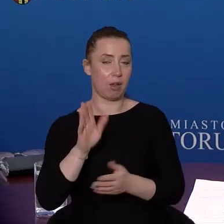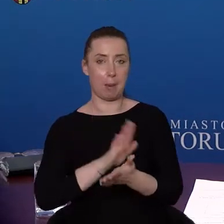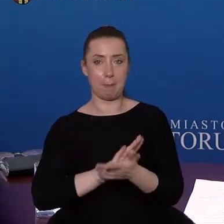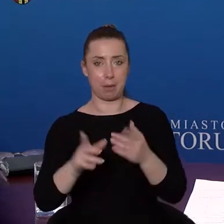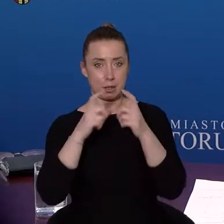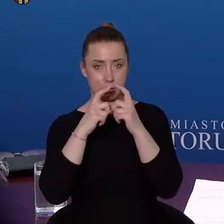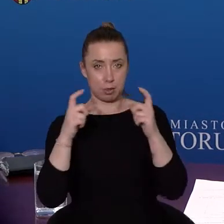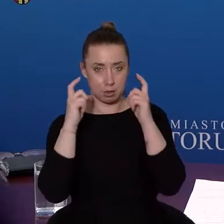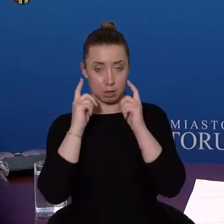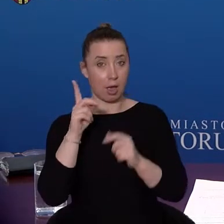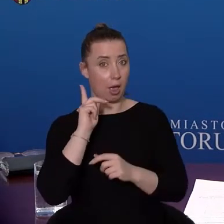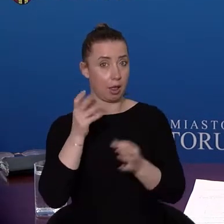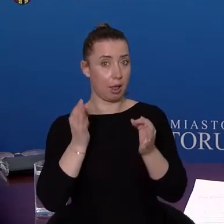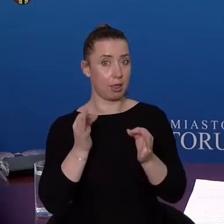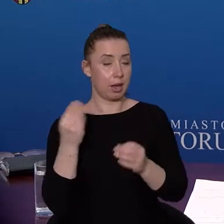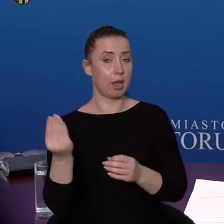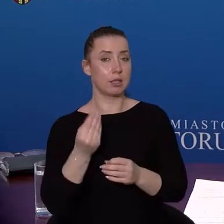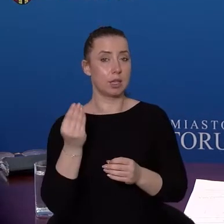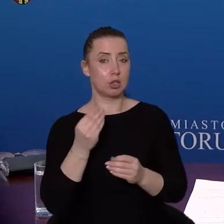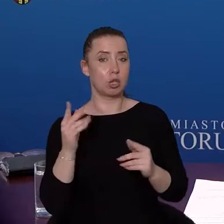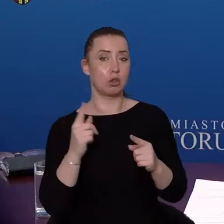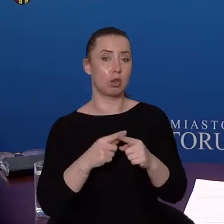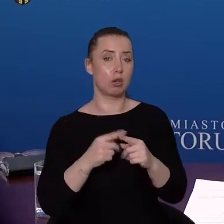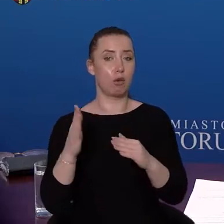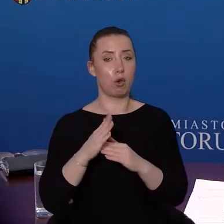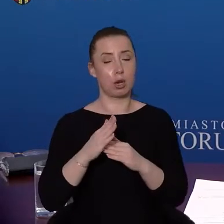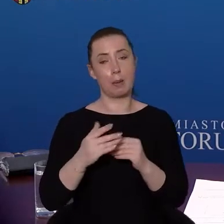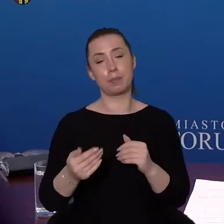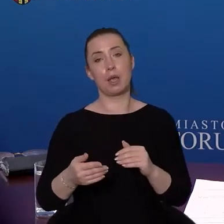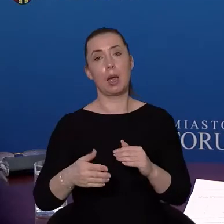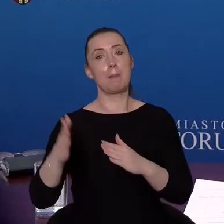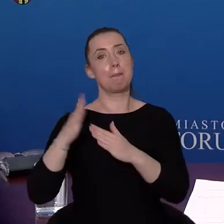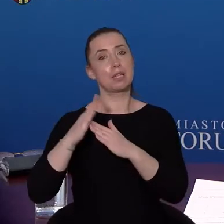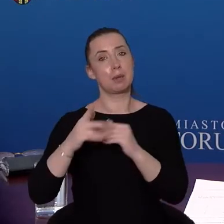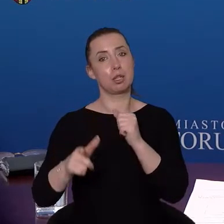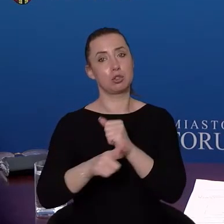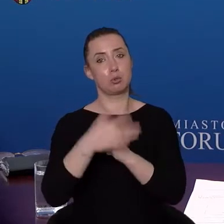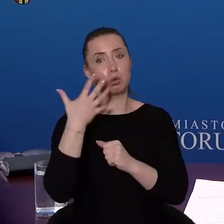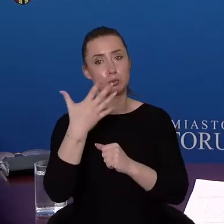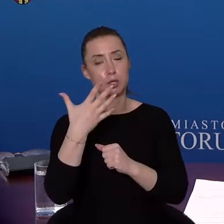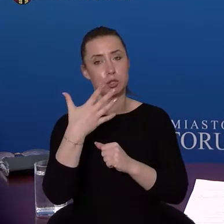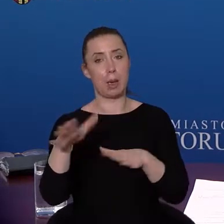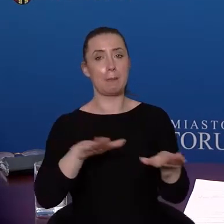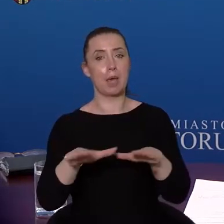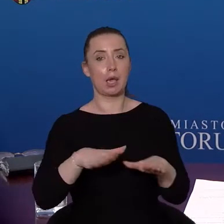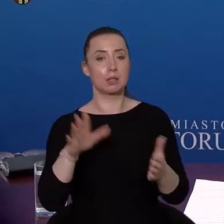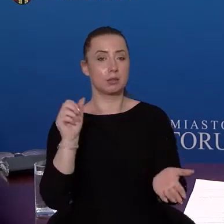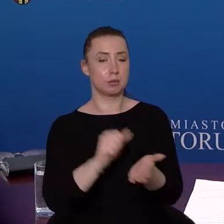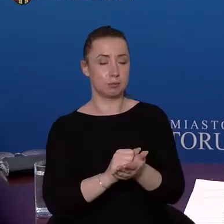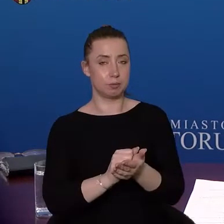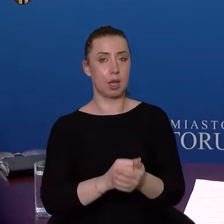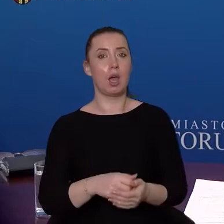Natomiast teraz jeszcze dodatkowe ograniczenie, maksymalnie 75% miejsc zajętych na